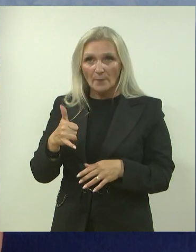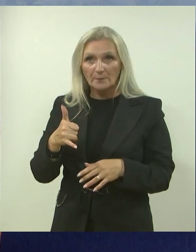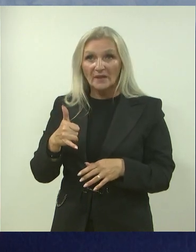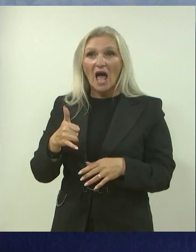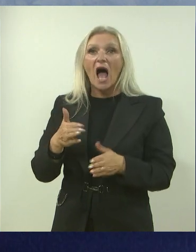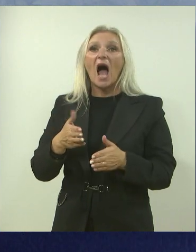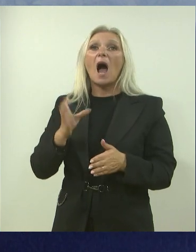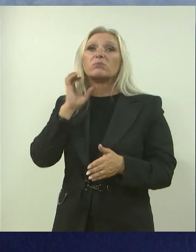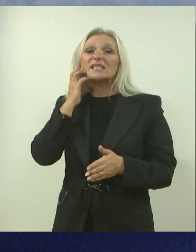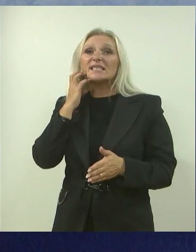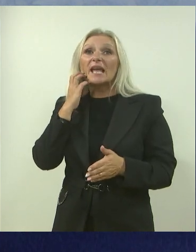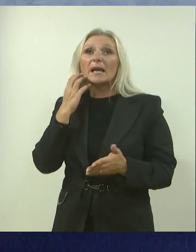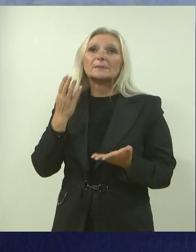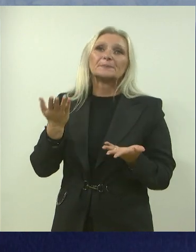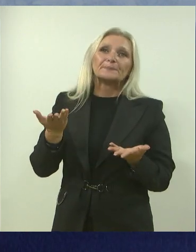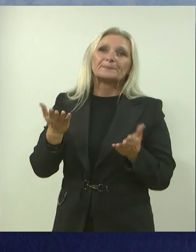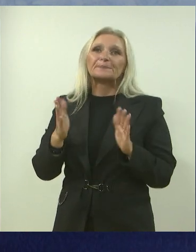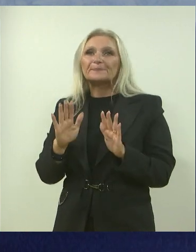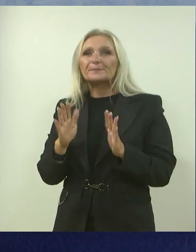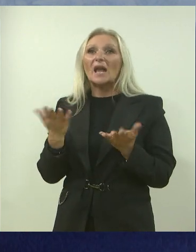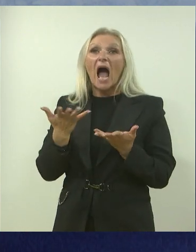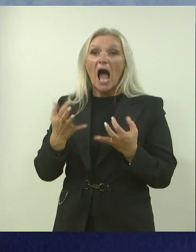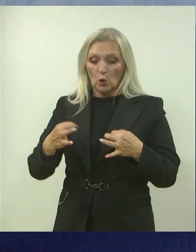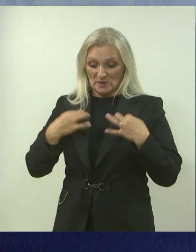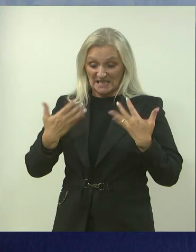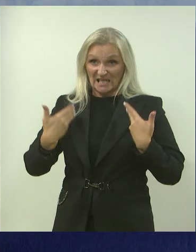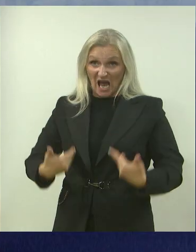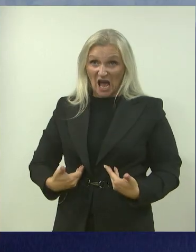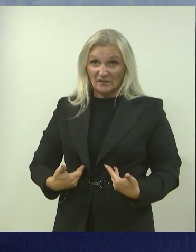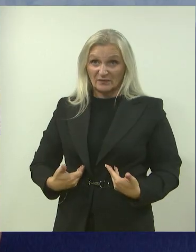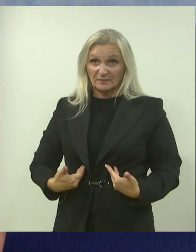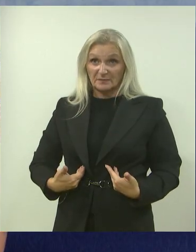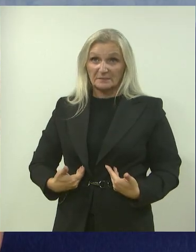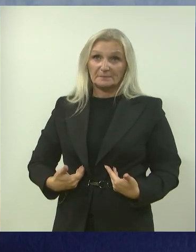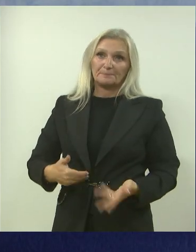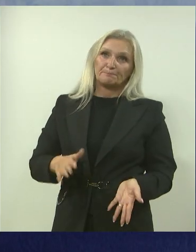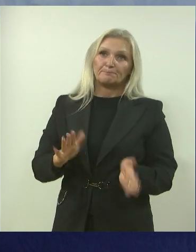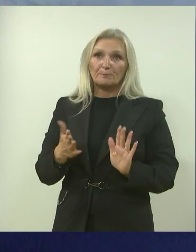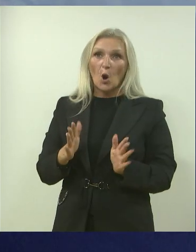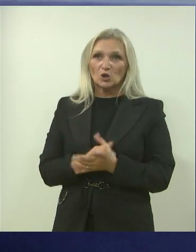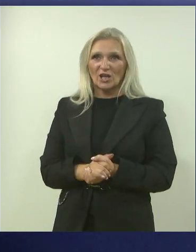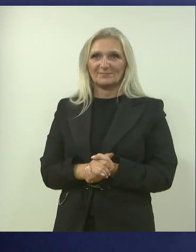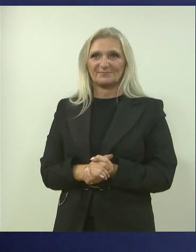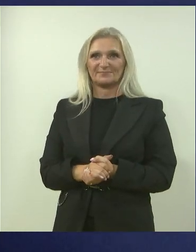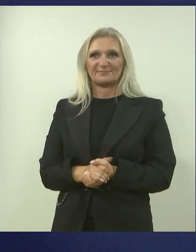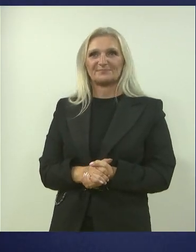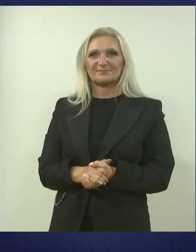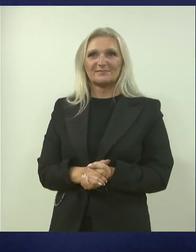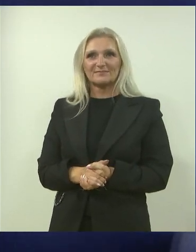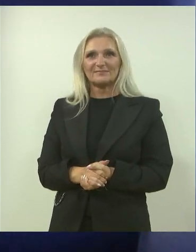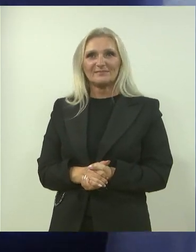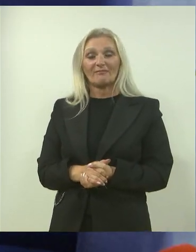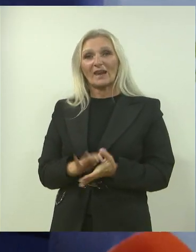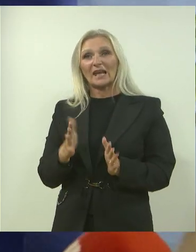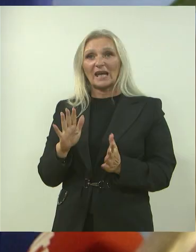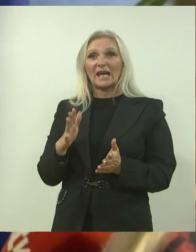za pet godine i 20 godišnjica, onda sam ja star 55, pa ne znam, možda... Sve se nešto na peticu okreće. Pa da, da, da.